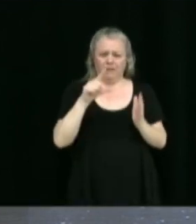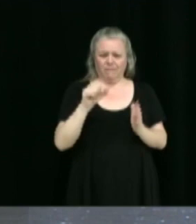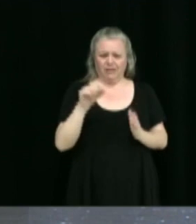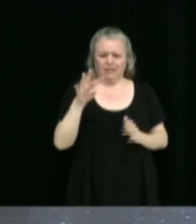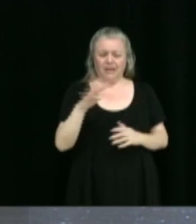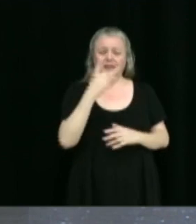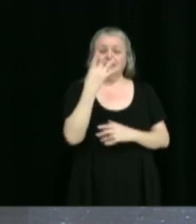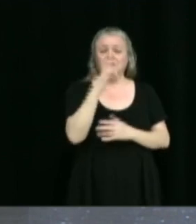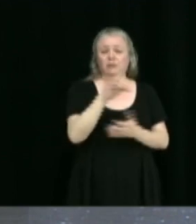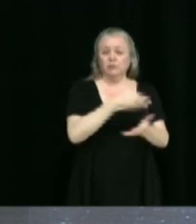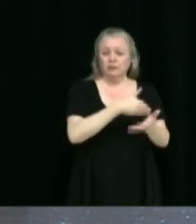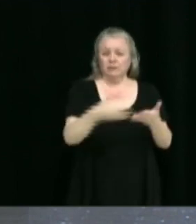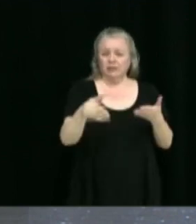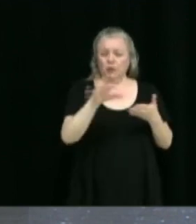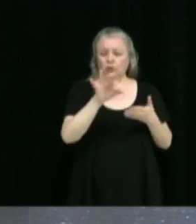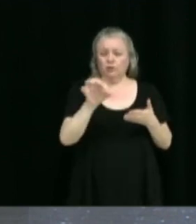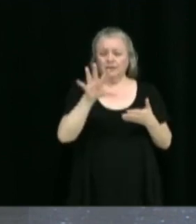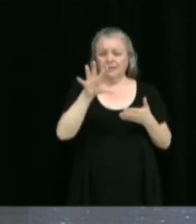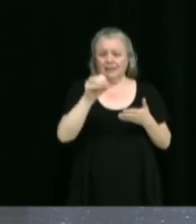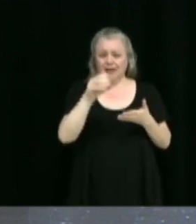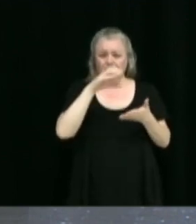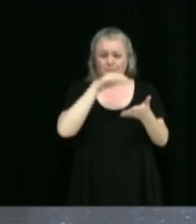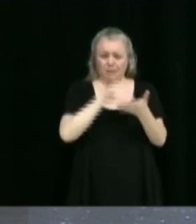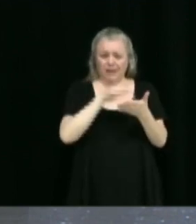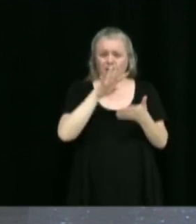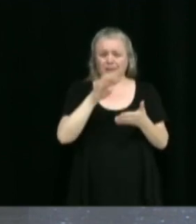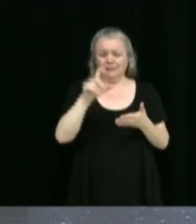,950,421 $.